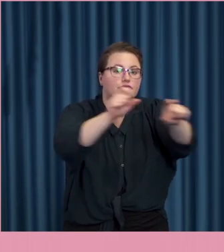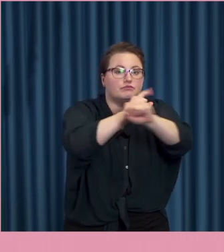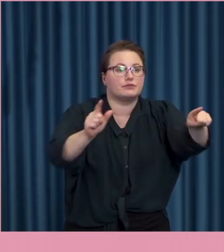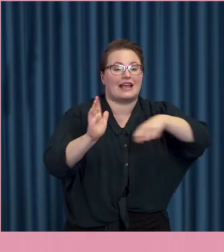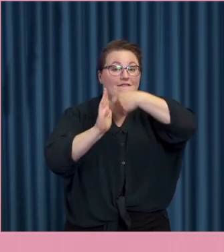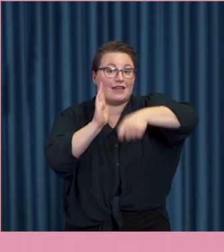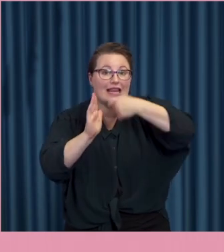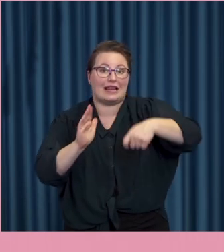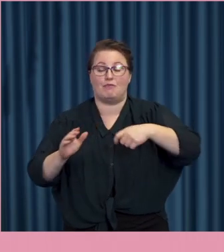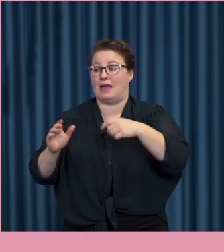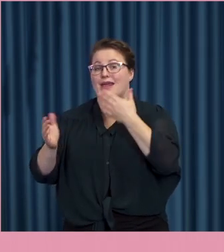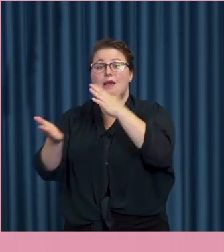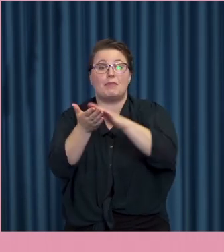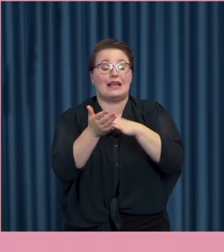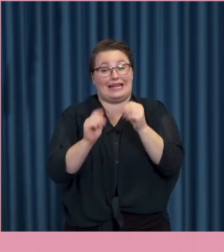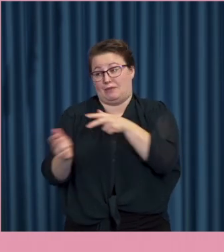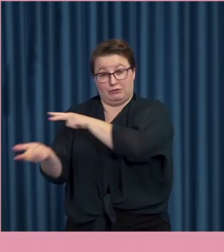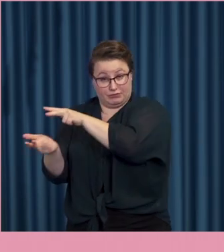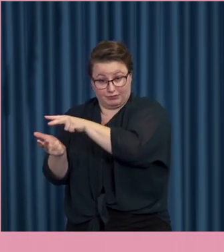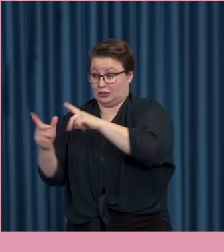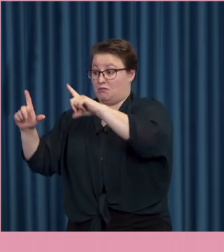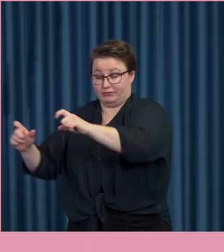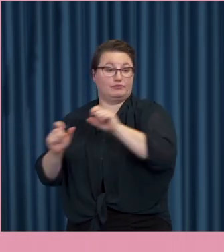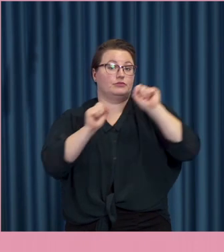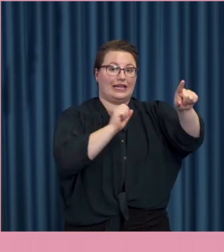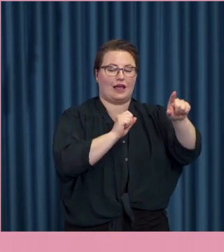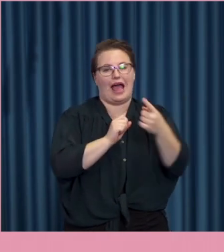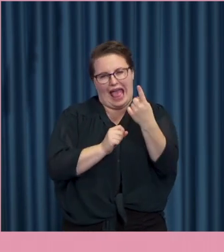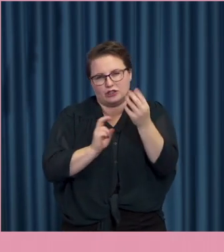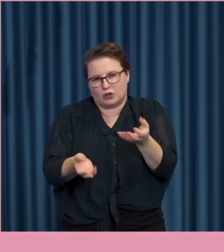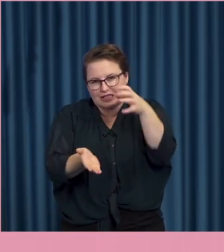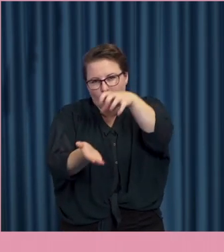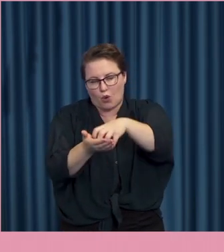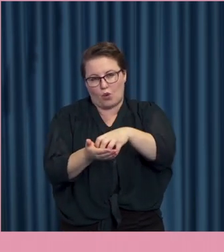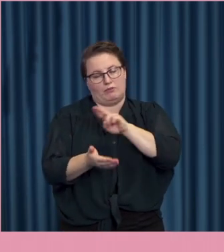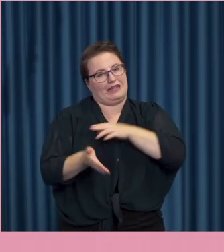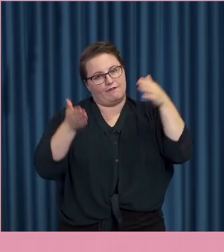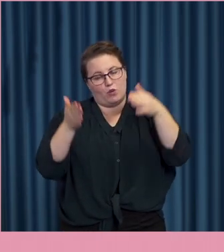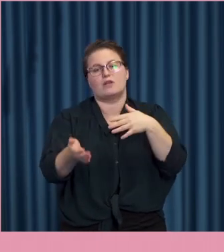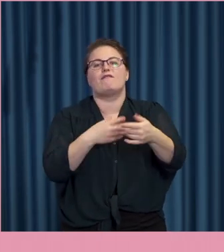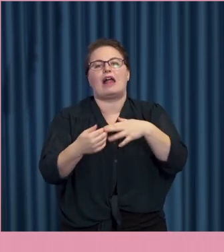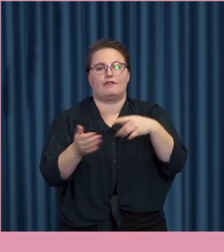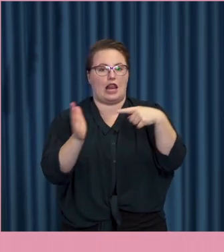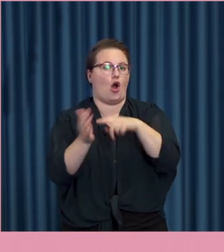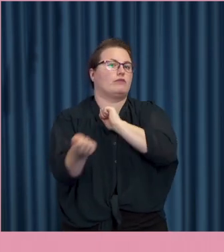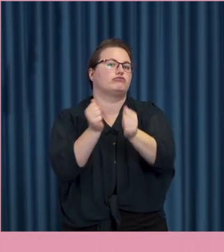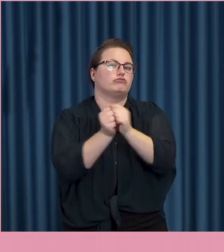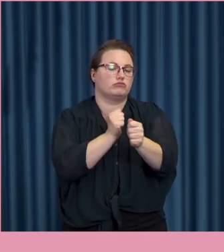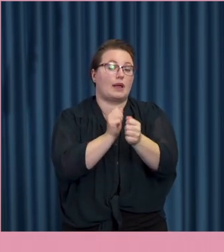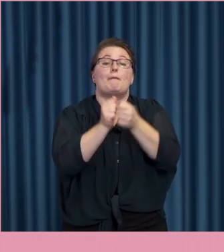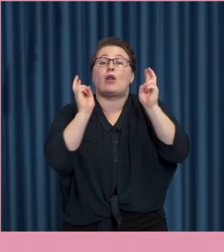någon som har sexuellt umgänge med någon annan. Det var en av de situationer som stod i fokus för reformarbetet. Men det kan också vara